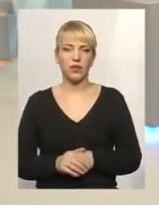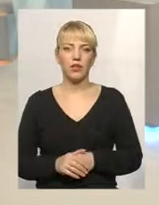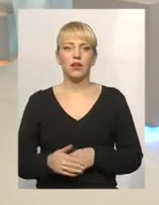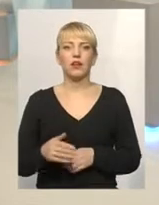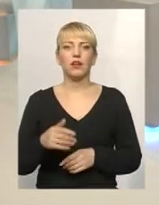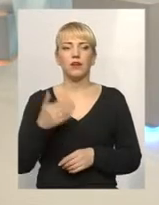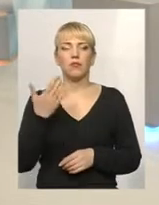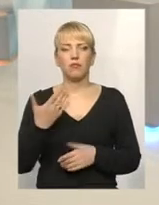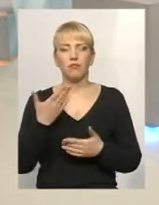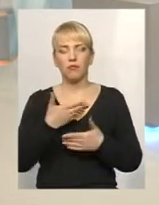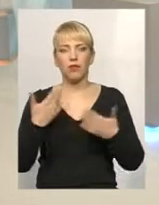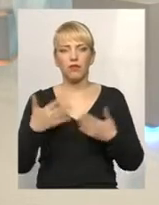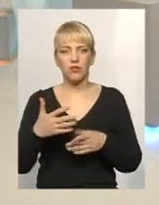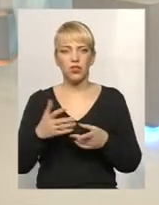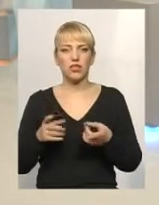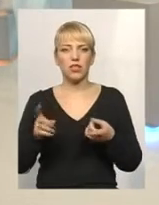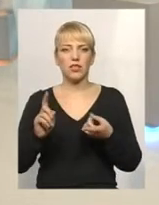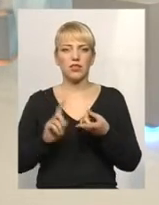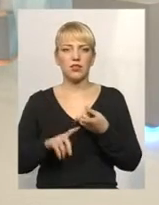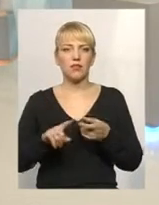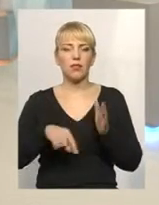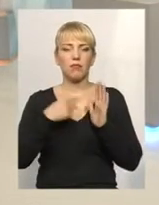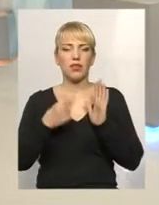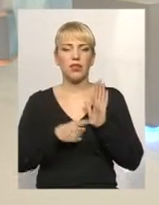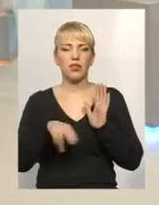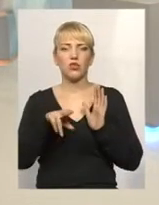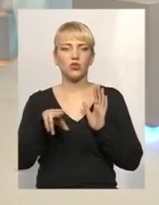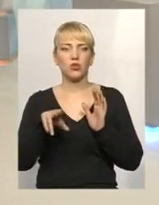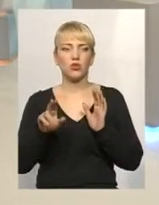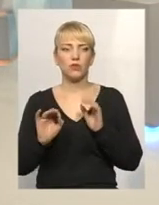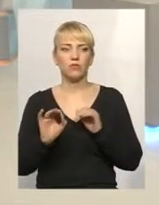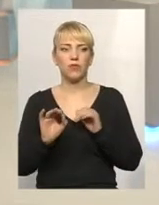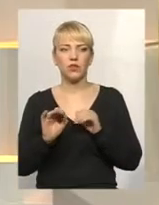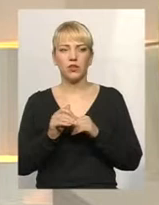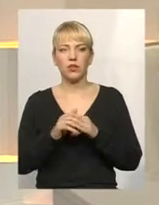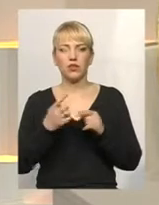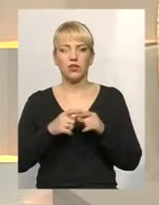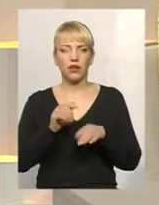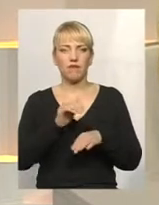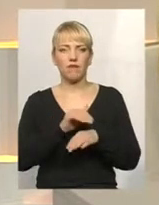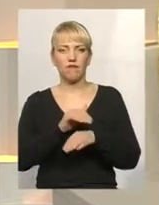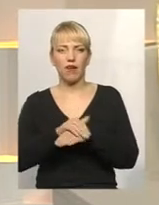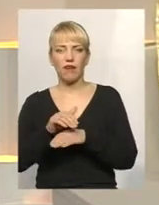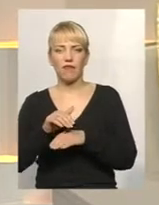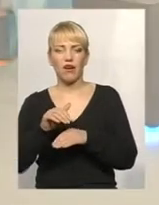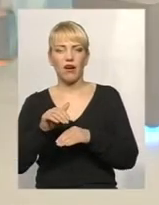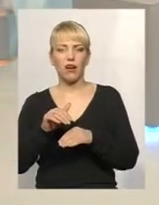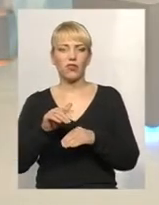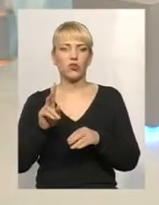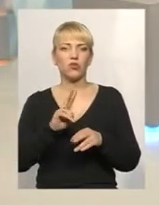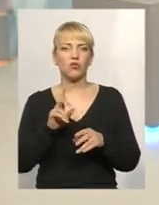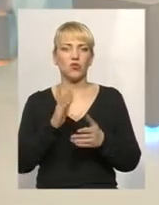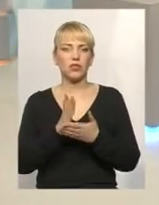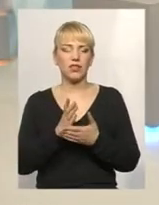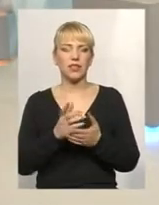ми вже зачепили питання тих факторів, які є стримуючими. Це і